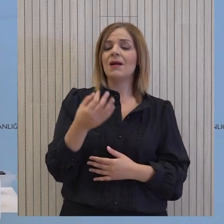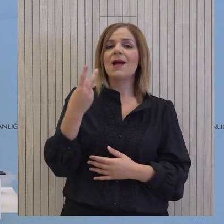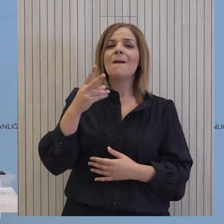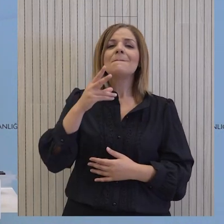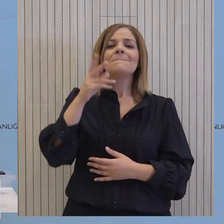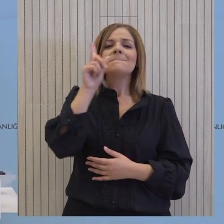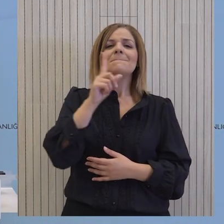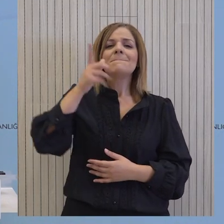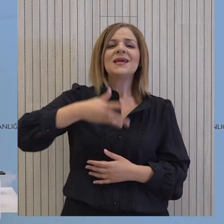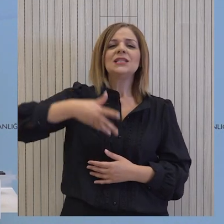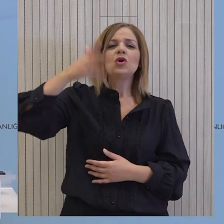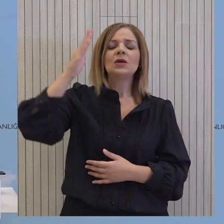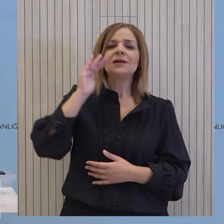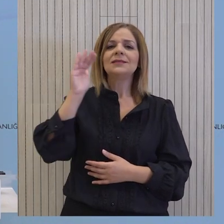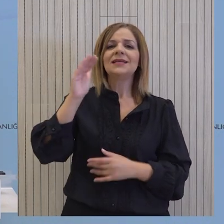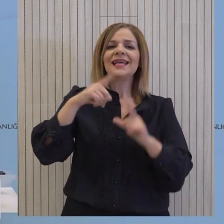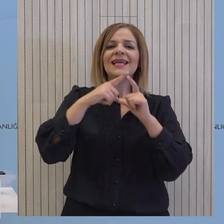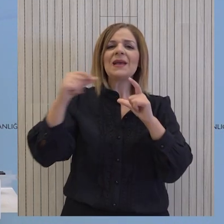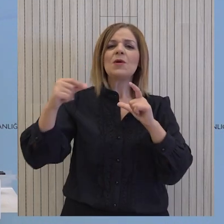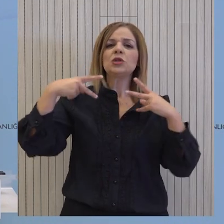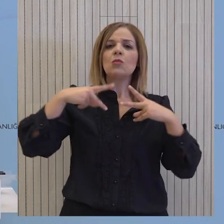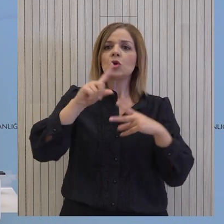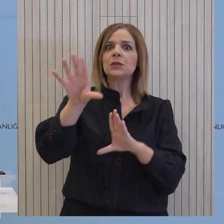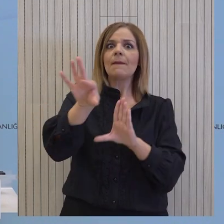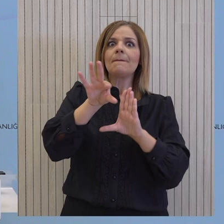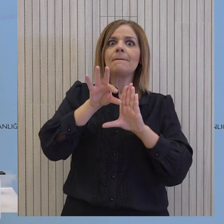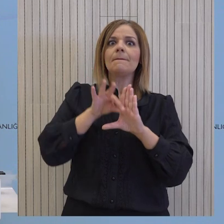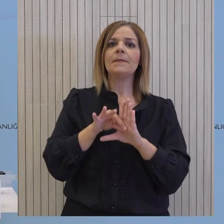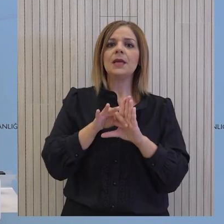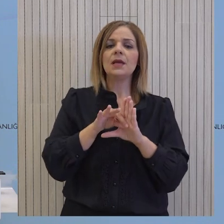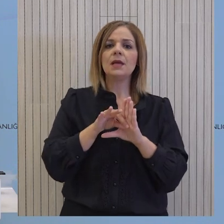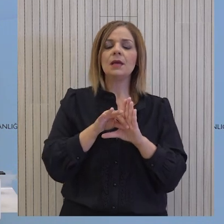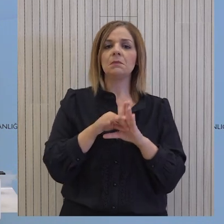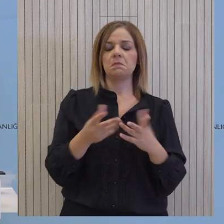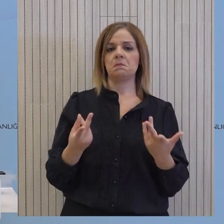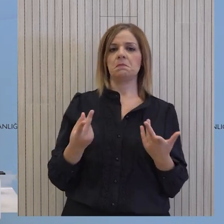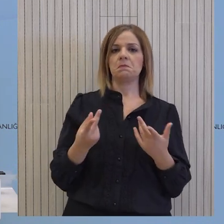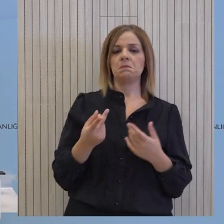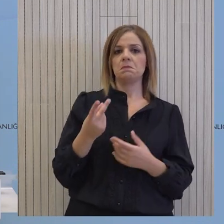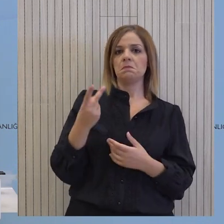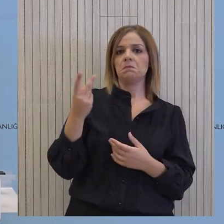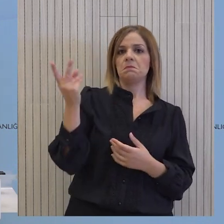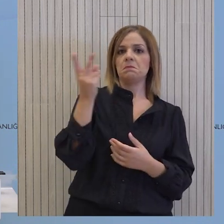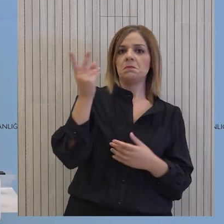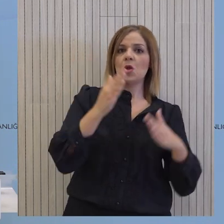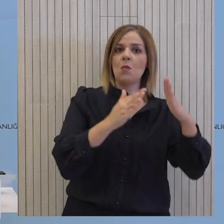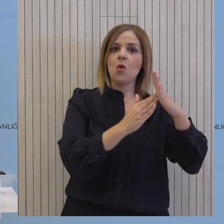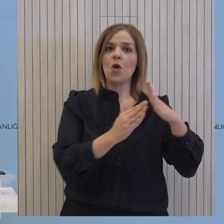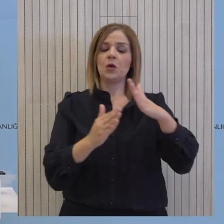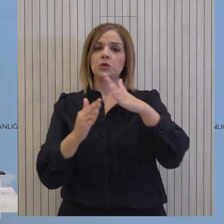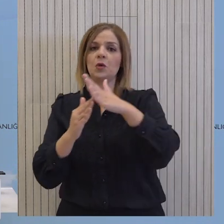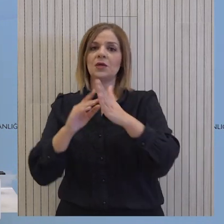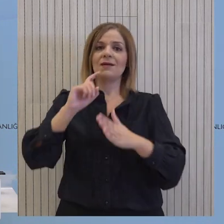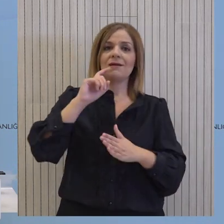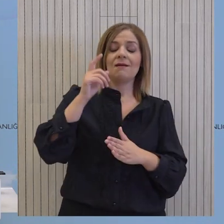Μητσοτάκη ζήτησαν αποβάκριση Κύπριου Υπουργού. Δύο πολιτικοί αρχηγοί, και αυτό είναι το ερώτημα, δύο πολιτικοί